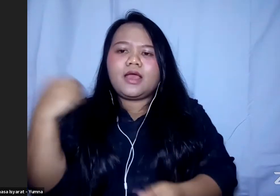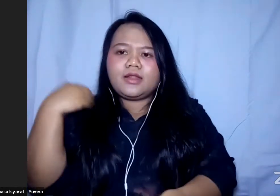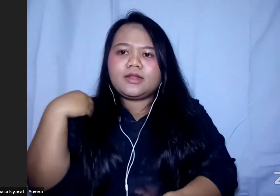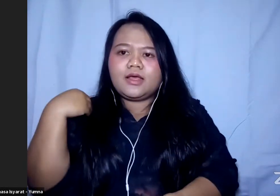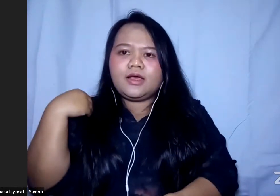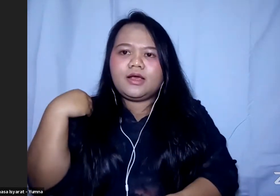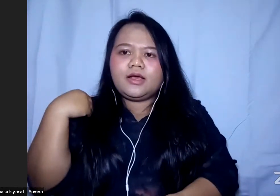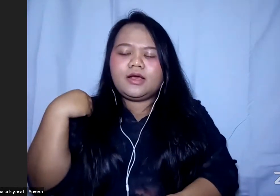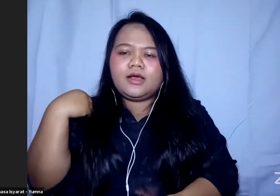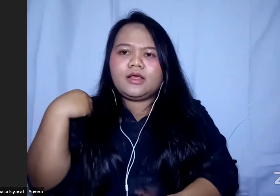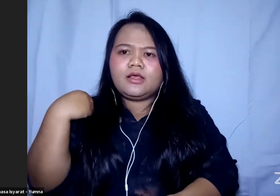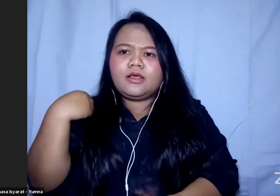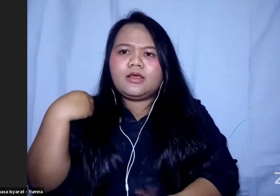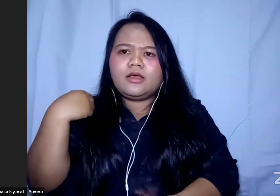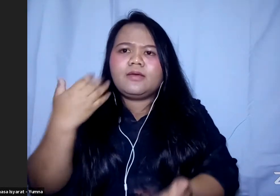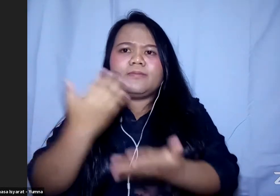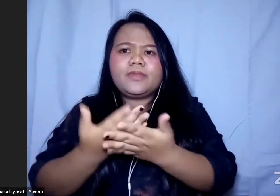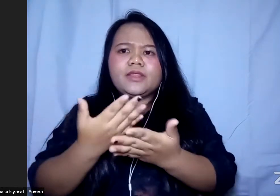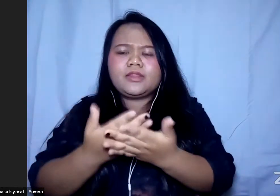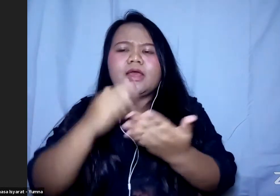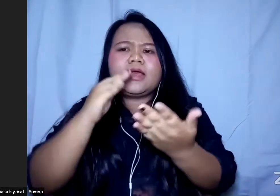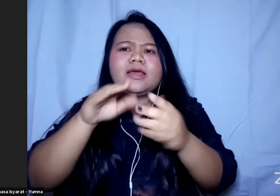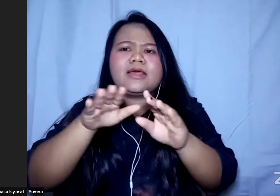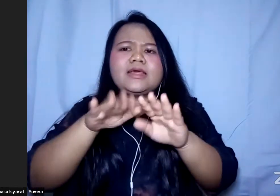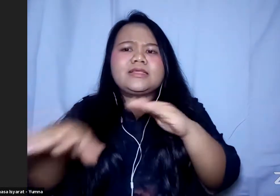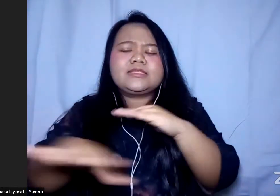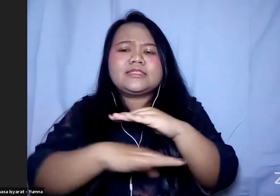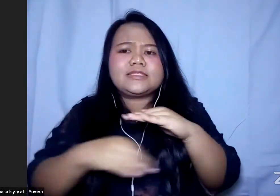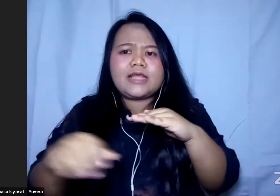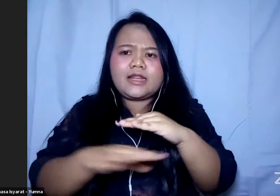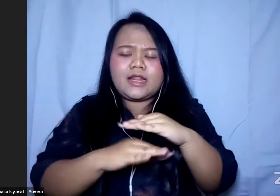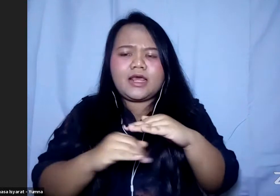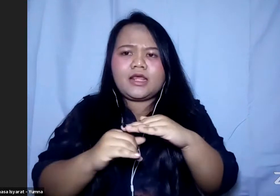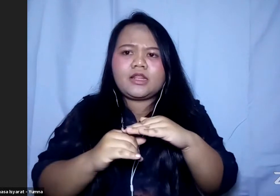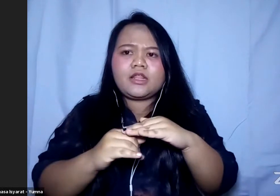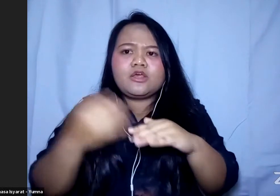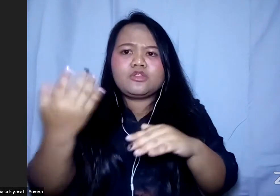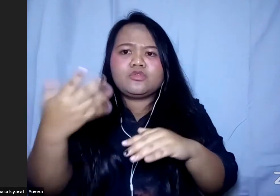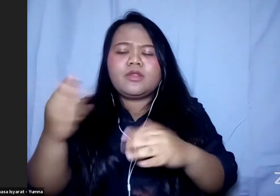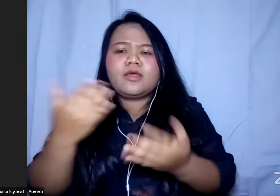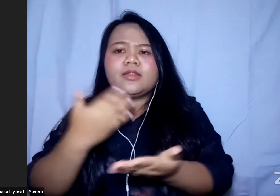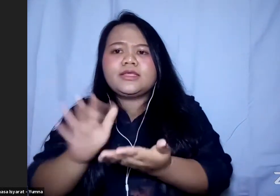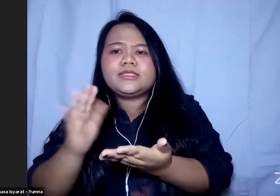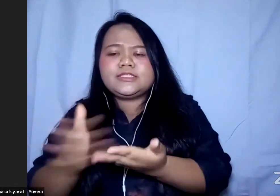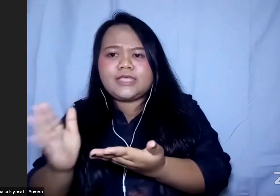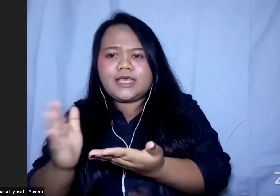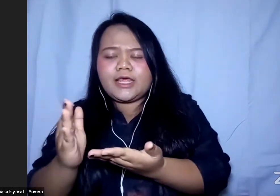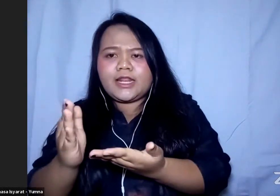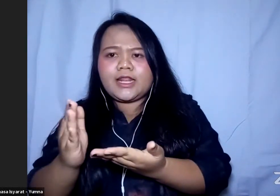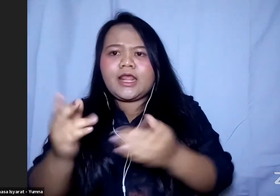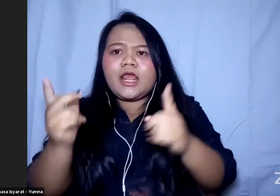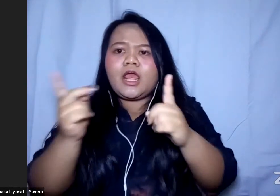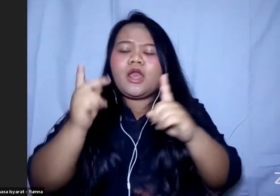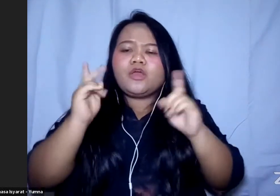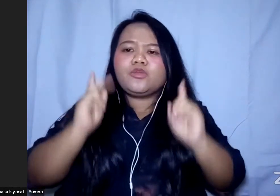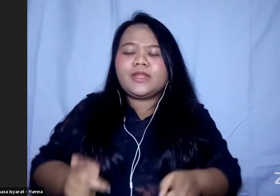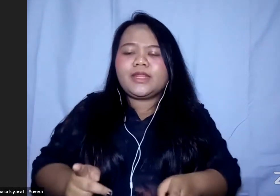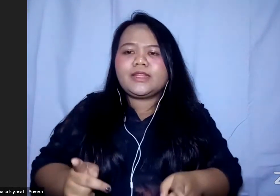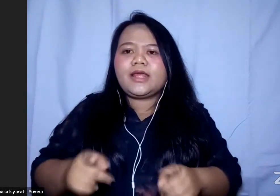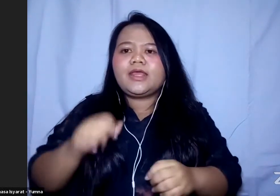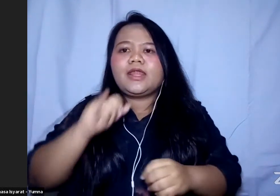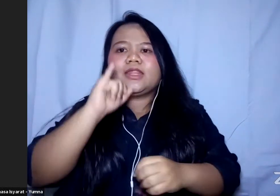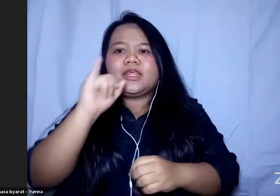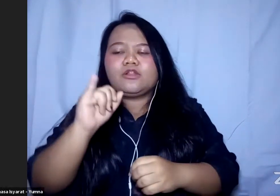Pemintaan dari evolusi, buklet standar Itu sudah saya-sia di chat itu jadi buku Humanity and Inclusion Standar Tapi memang